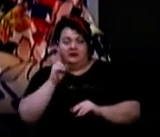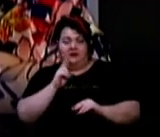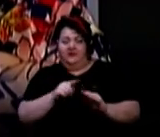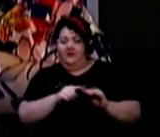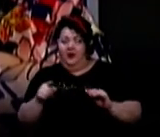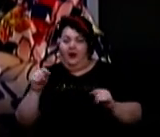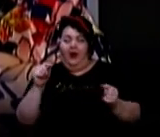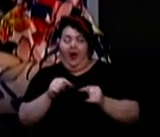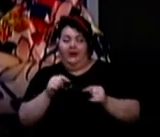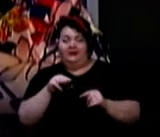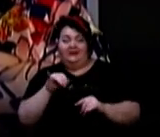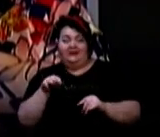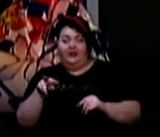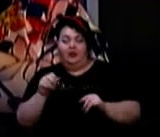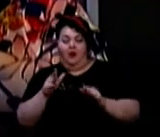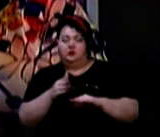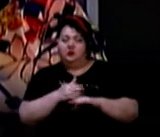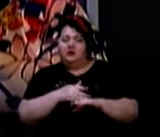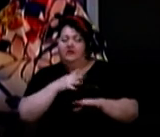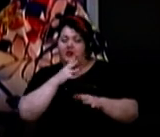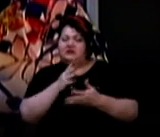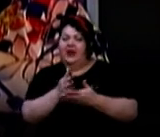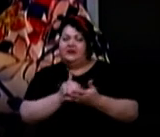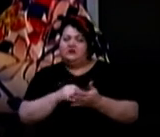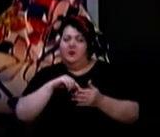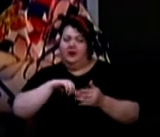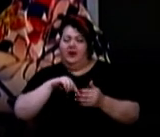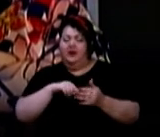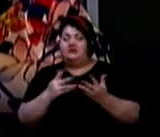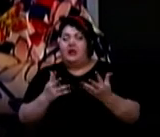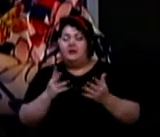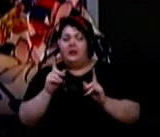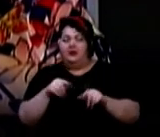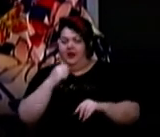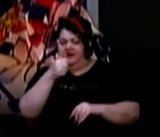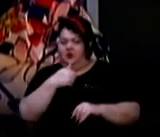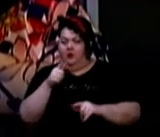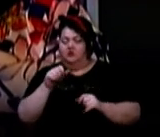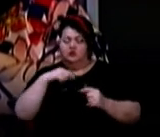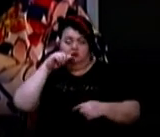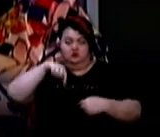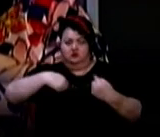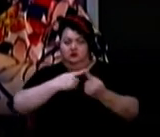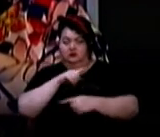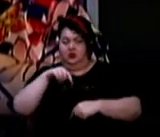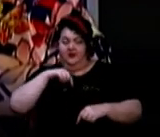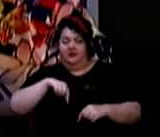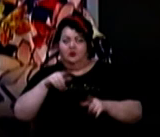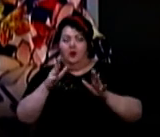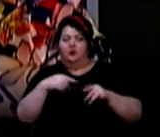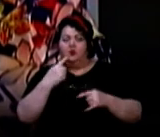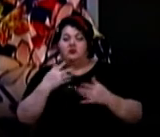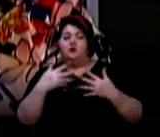антитіла також будуть тривалий час зберігатися, поки що ми достовірно не знаємо, скільки навіть років вони можуть циркулювати. І це буде говорити про